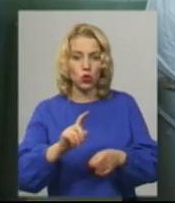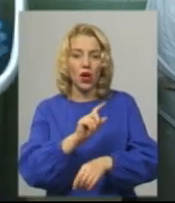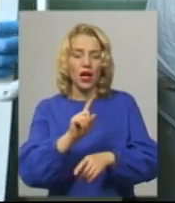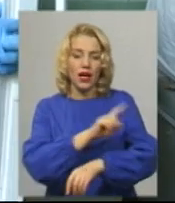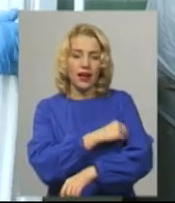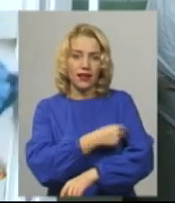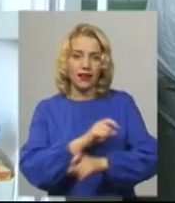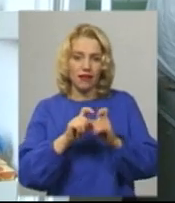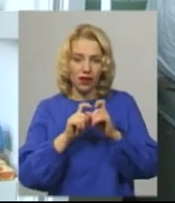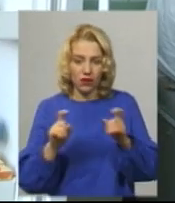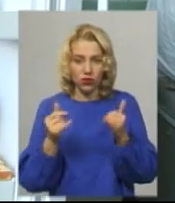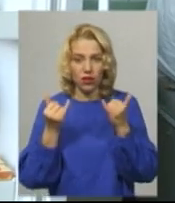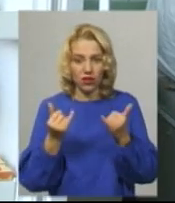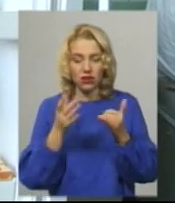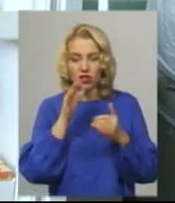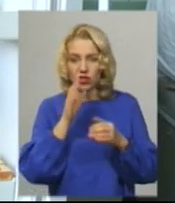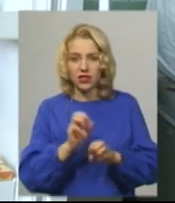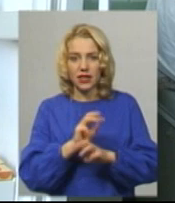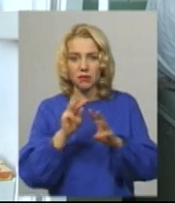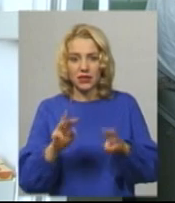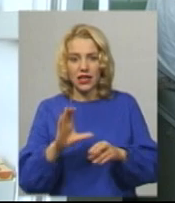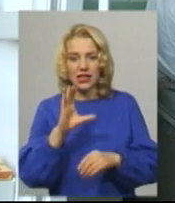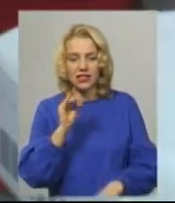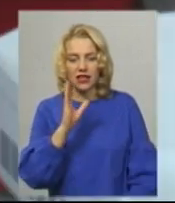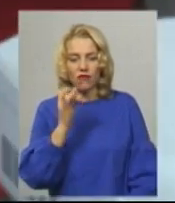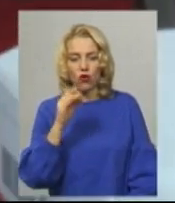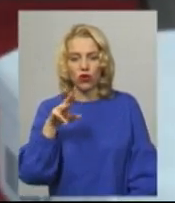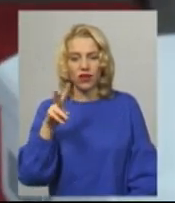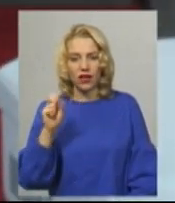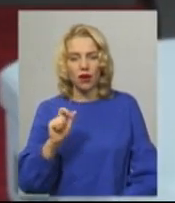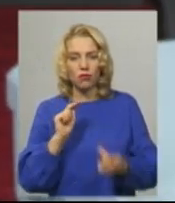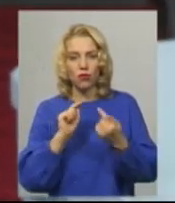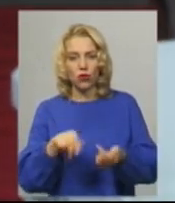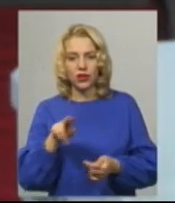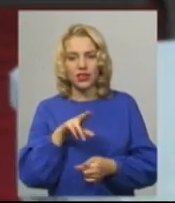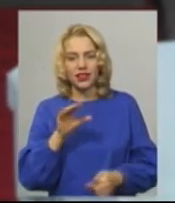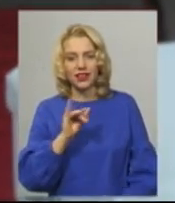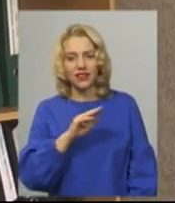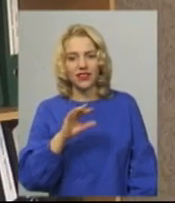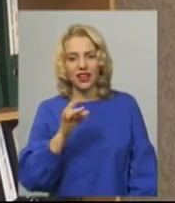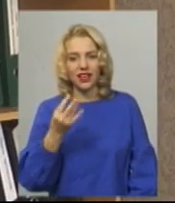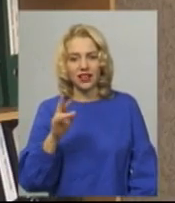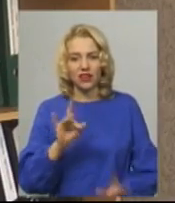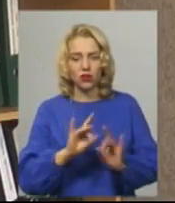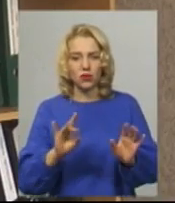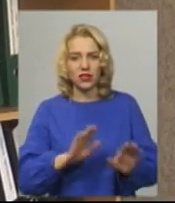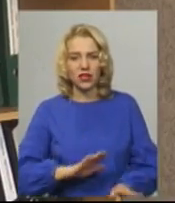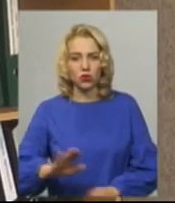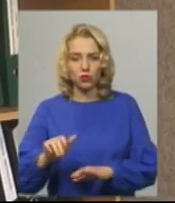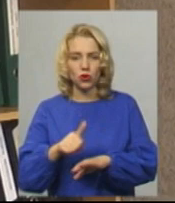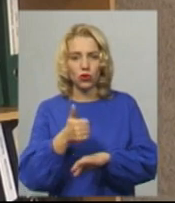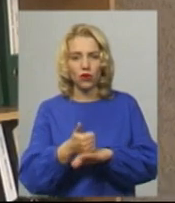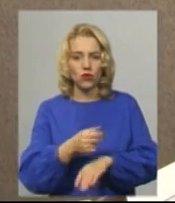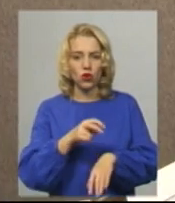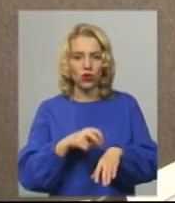інфекційна лікарня на даний час забезпечена серветкою протидифтерійною для лікування хворих на дифтерію, розповідає заступник головного лікаря